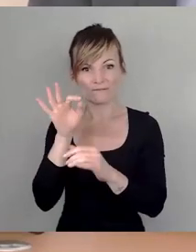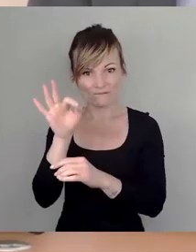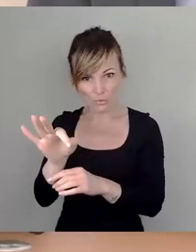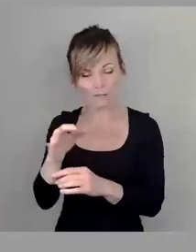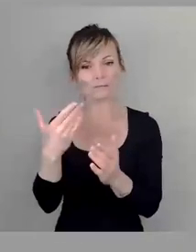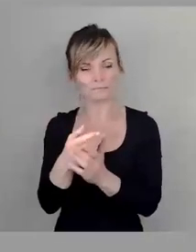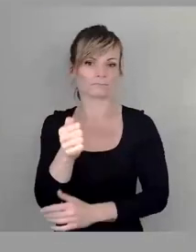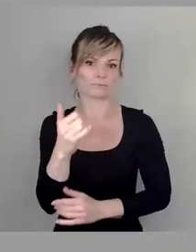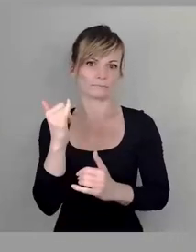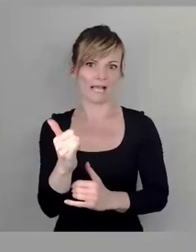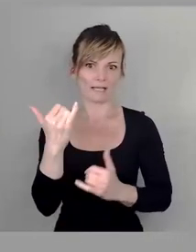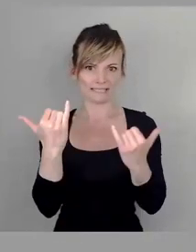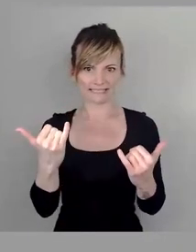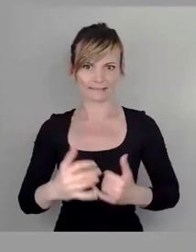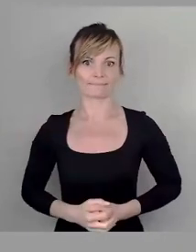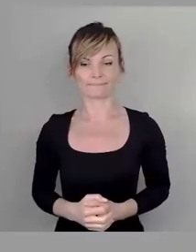mit Ja stimmen.